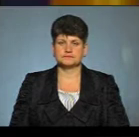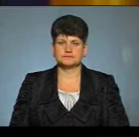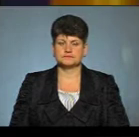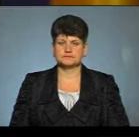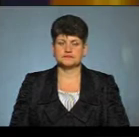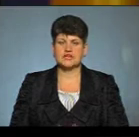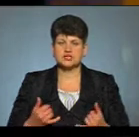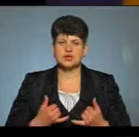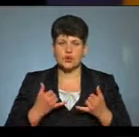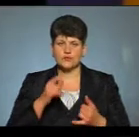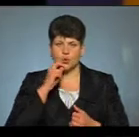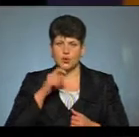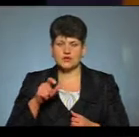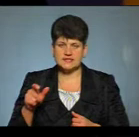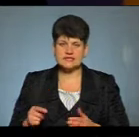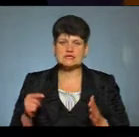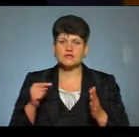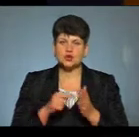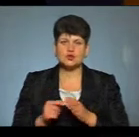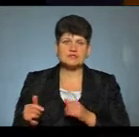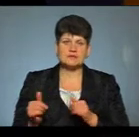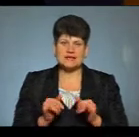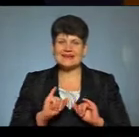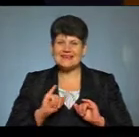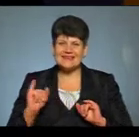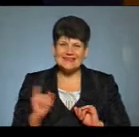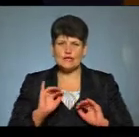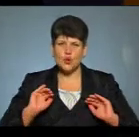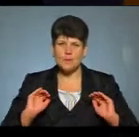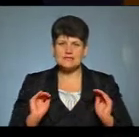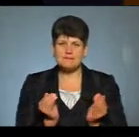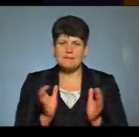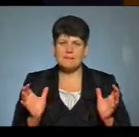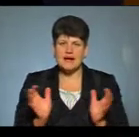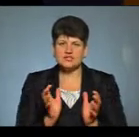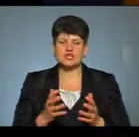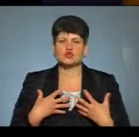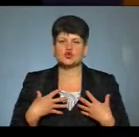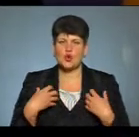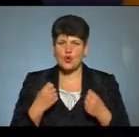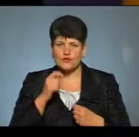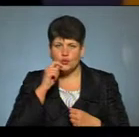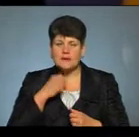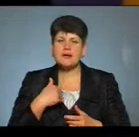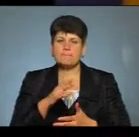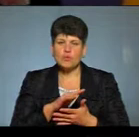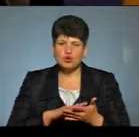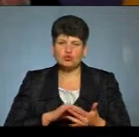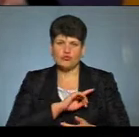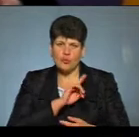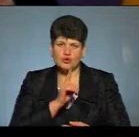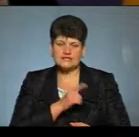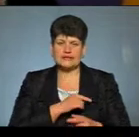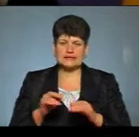Шановні українці, з метою забезпечення і убезпечення здоров'я українців ми продовжуємо посилювати